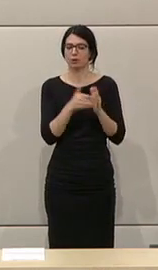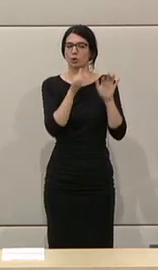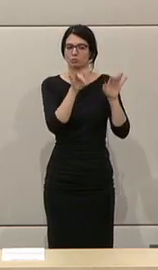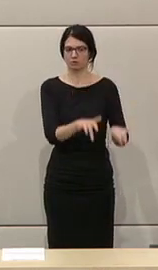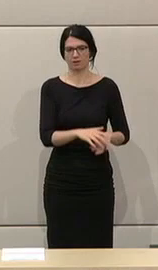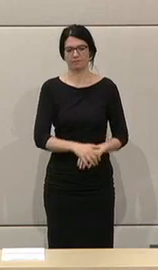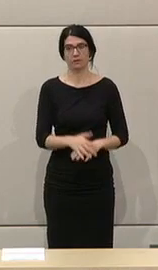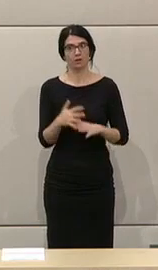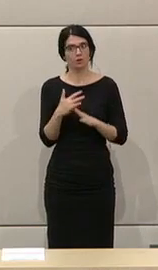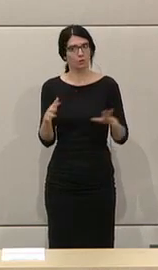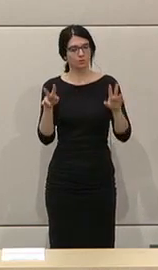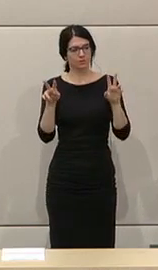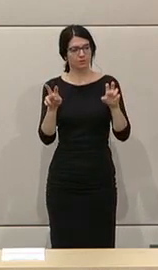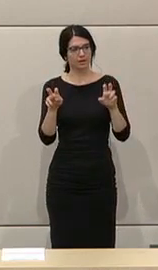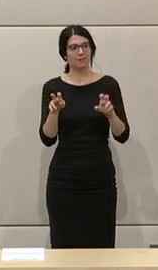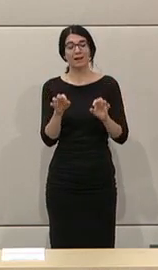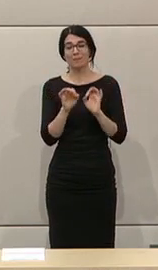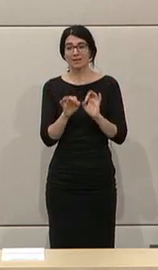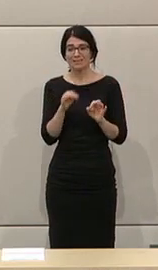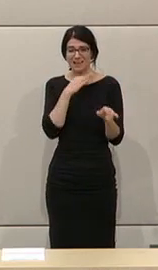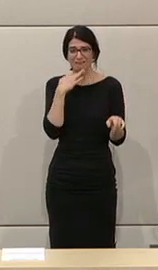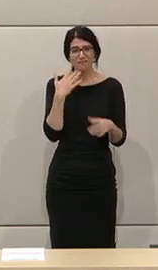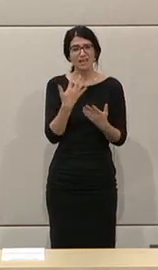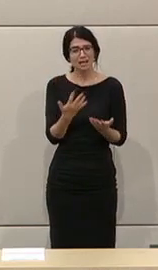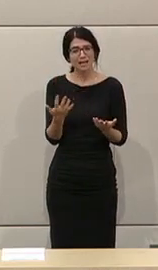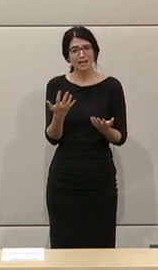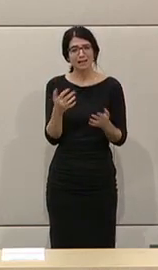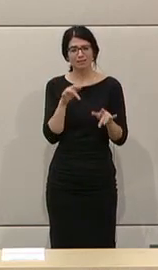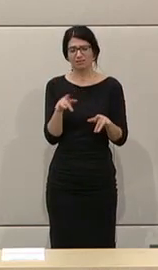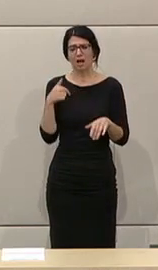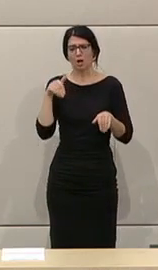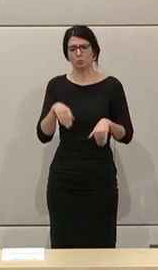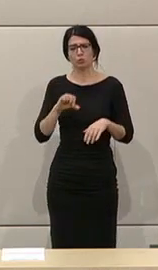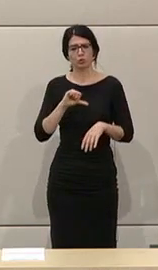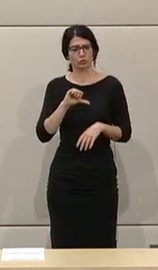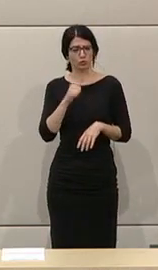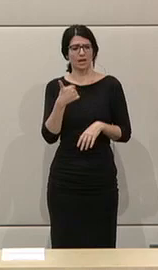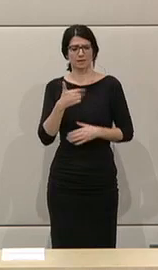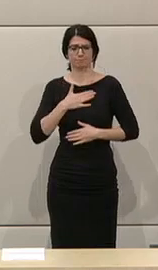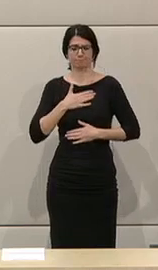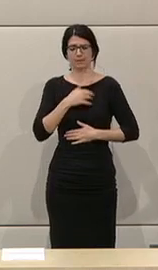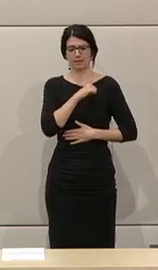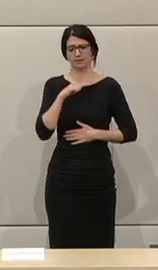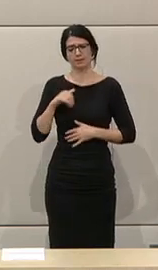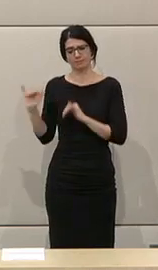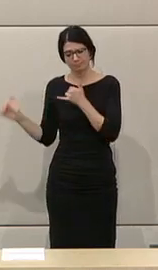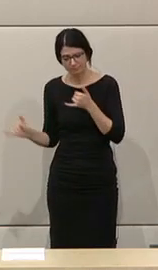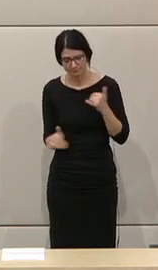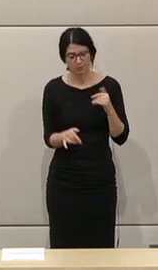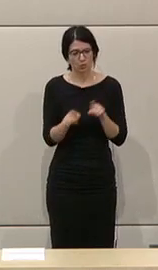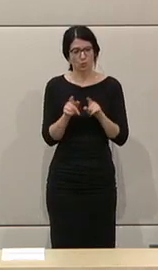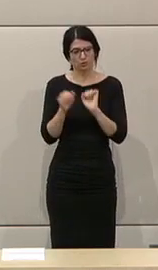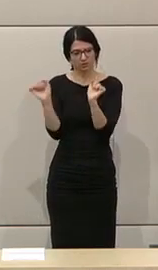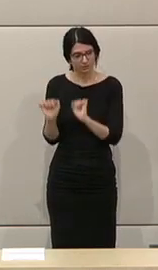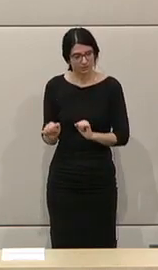großes Thema, aber hier haben sehr viele wirklich vor der eigenen Tür zu kehren und dann einmal die großen Themen einmal ehrlich